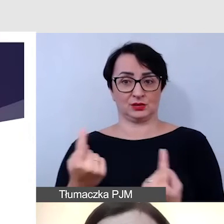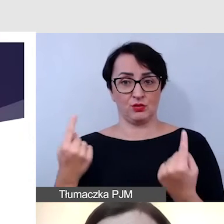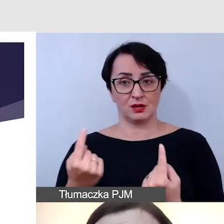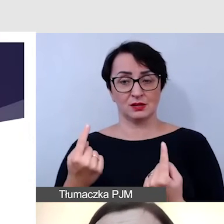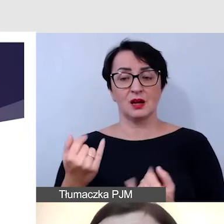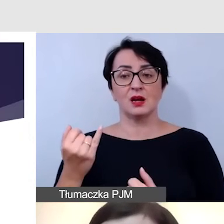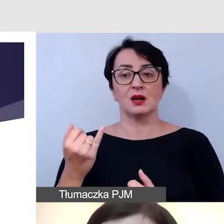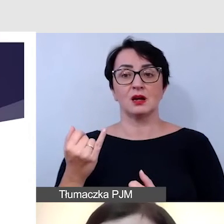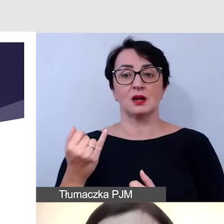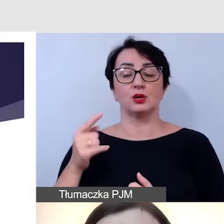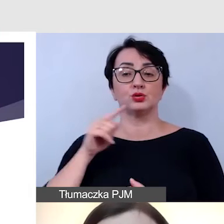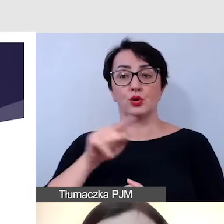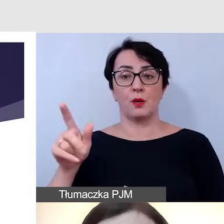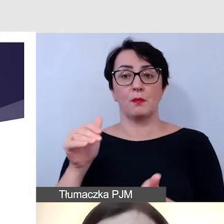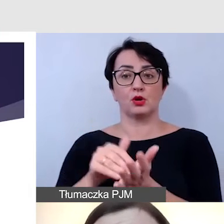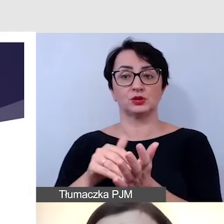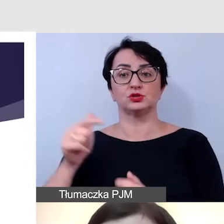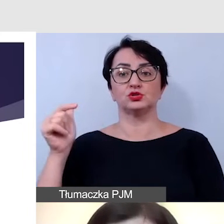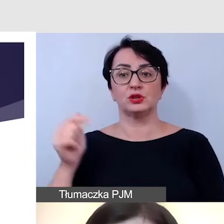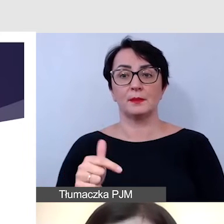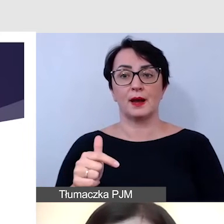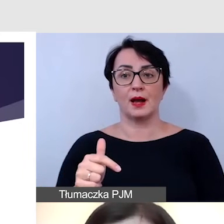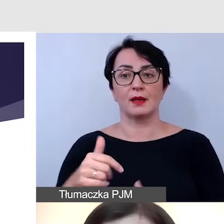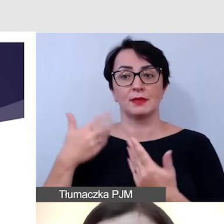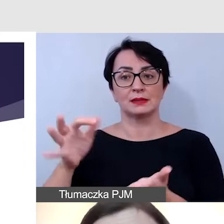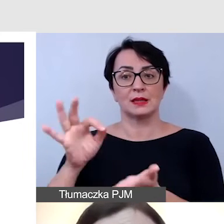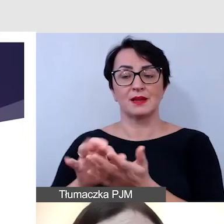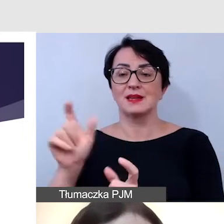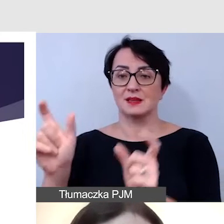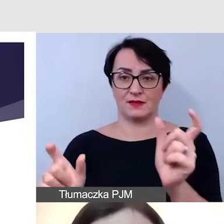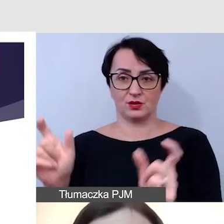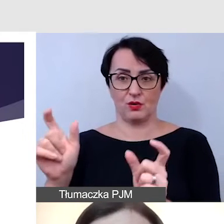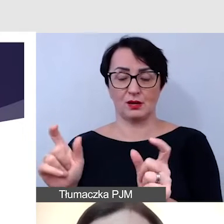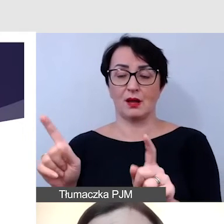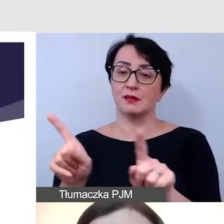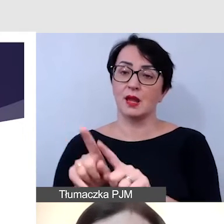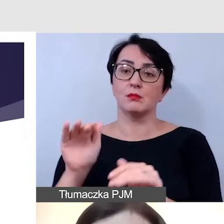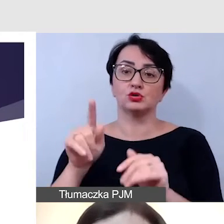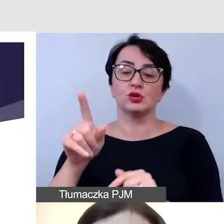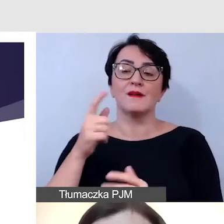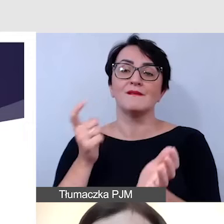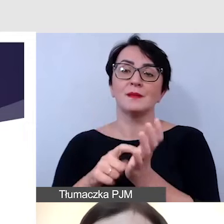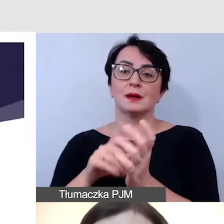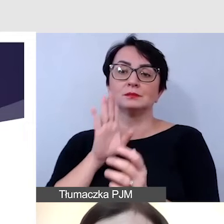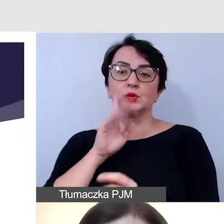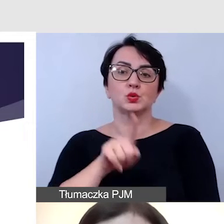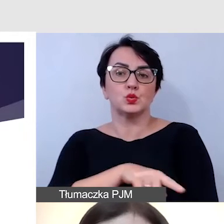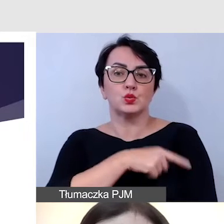iż te potrzeby trzeba zapewnić indywidualnie i może to wymagać drugiego